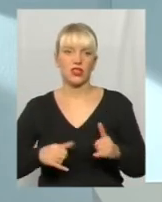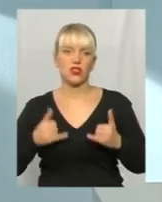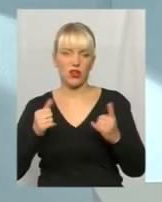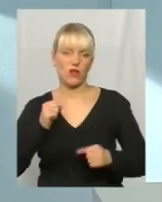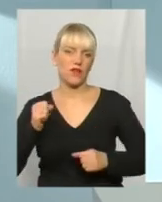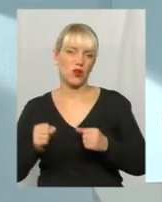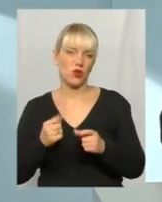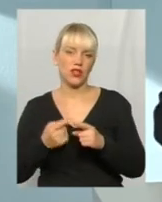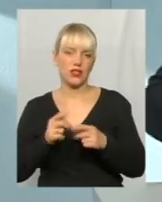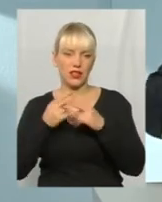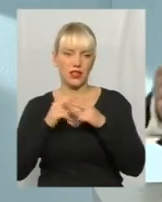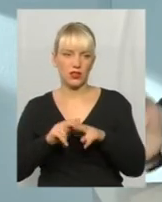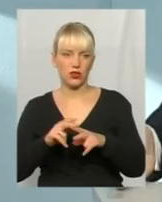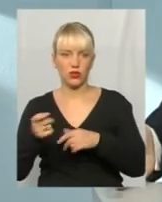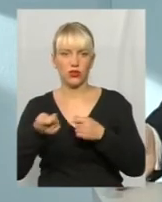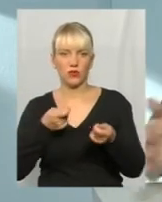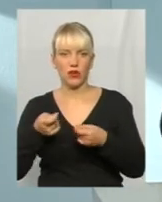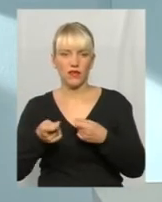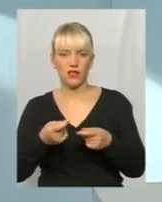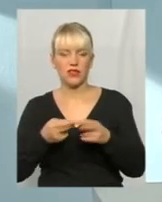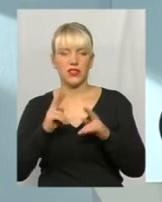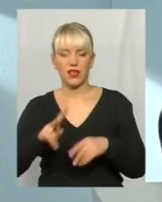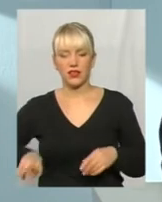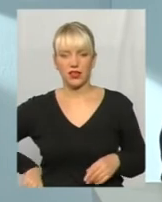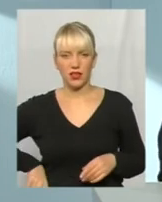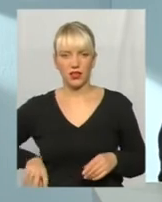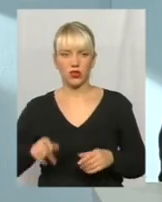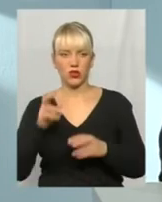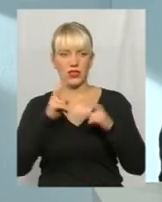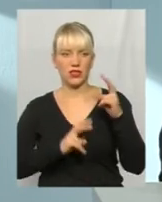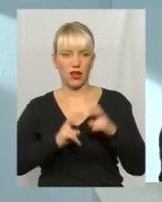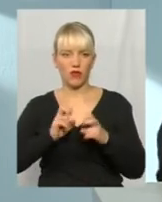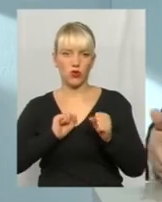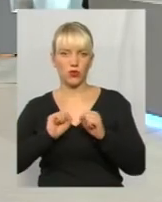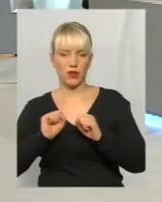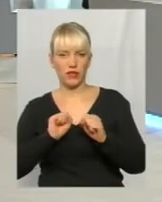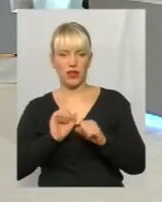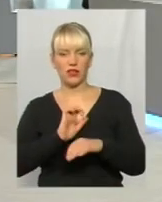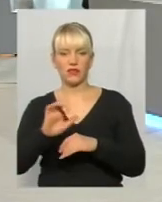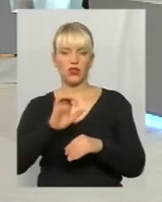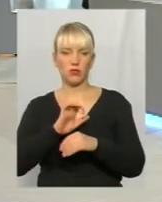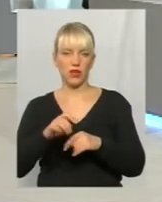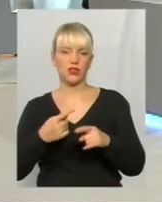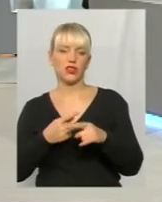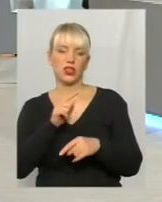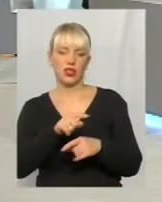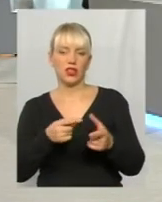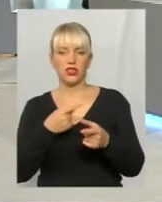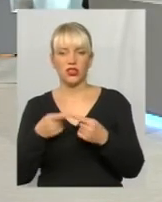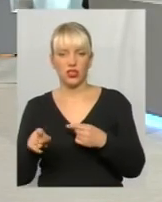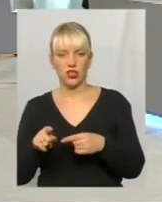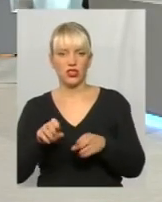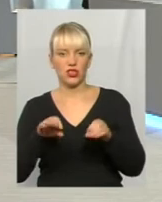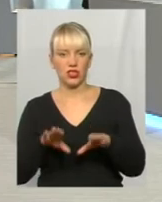технологія управлінська. Як директор заводу управляє, виробляючи ті чи інші рішення, які потрібні для